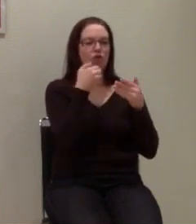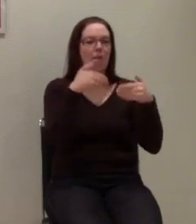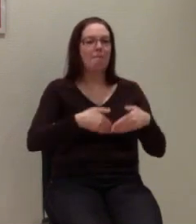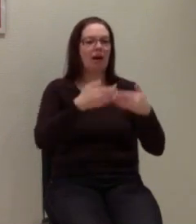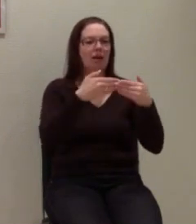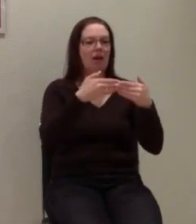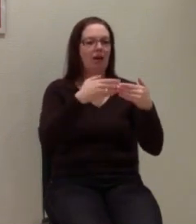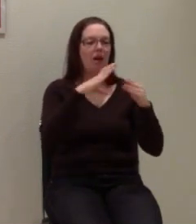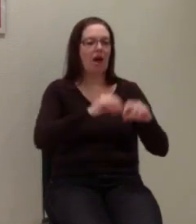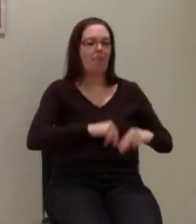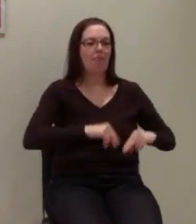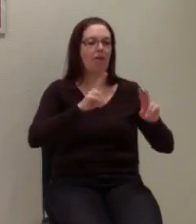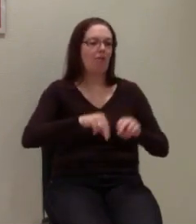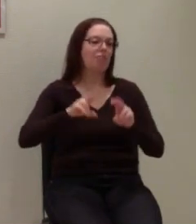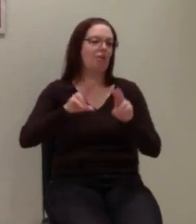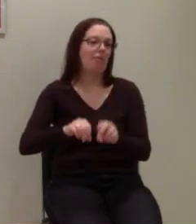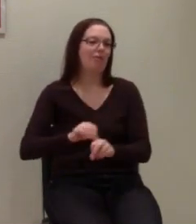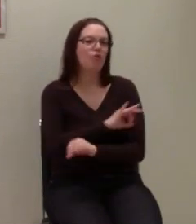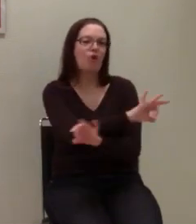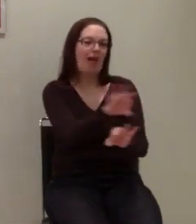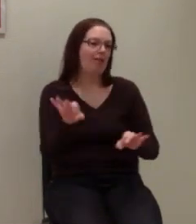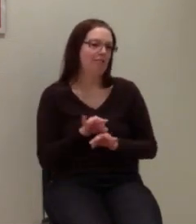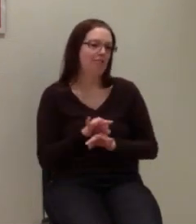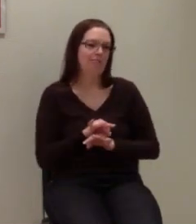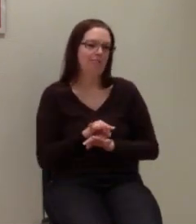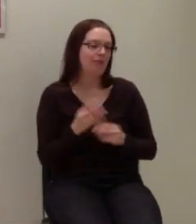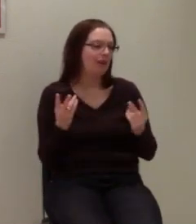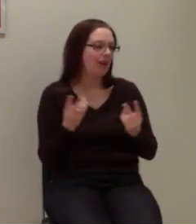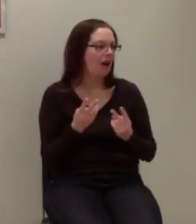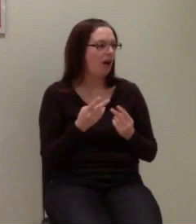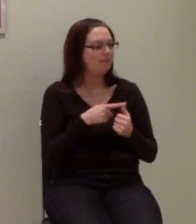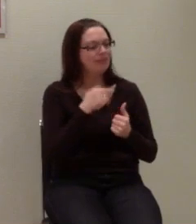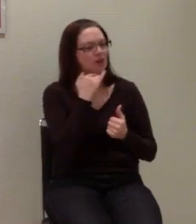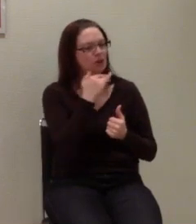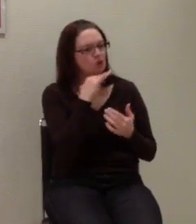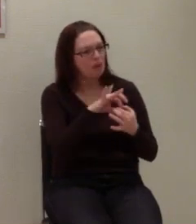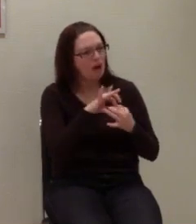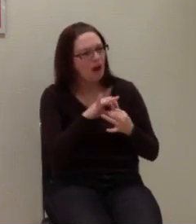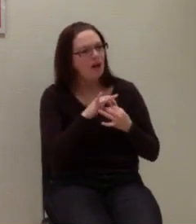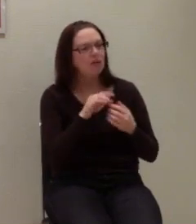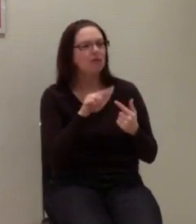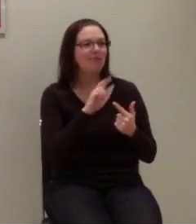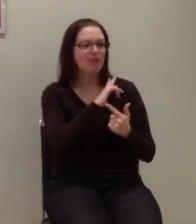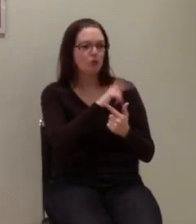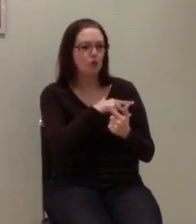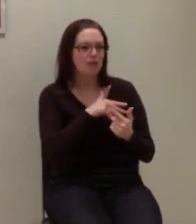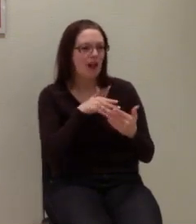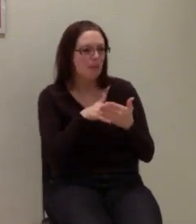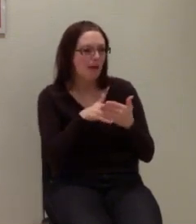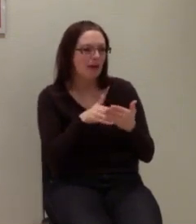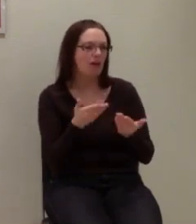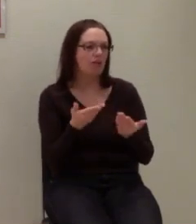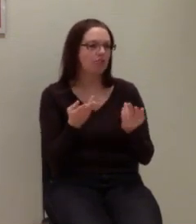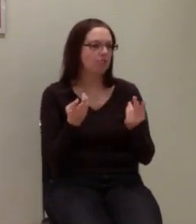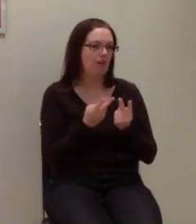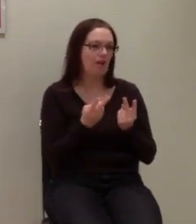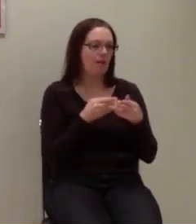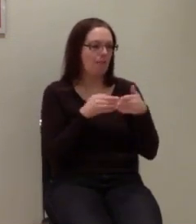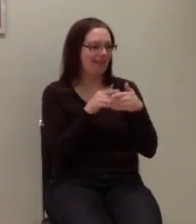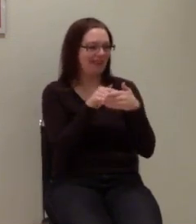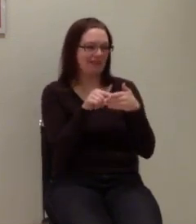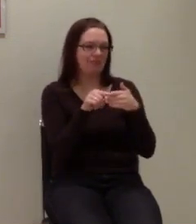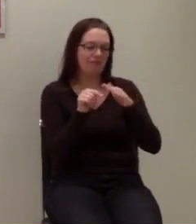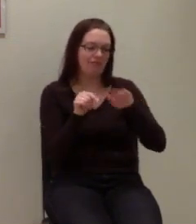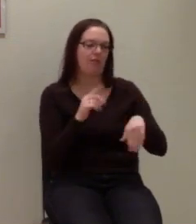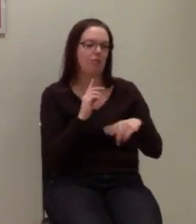völlig egal, was seine Barriere ist, ob es eine sprachliche Barriere ist, ob es eine soziale Barriere ist, völlig egal, die Barrieren müssen